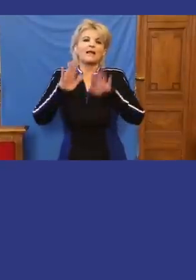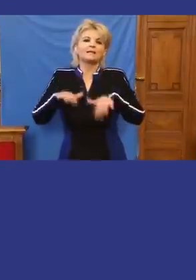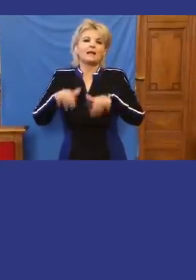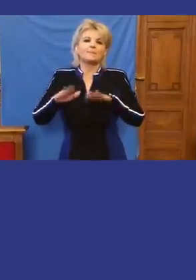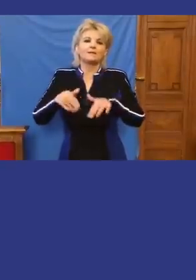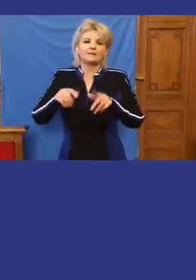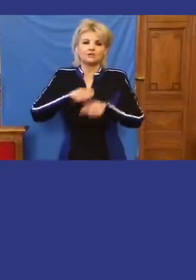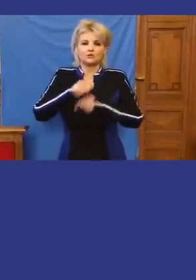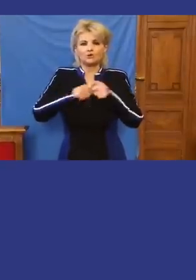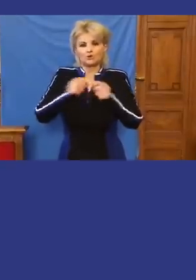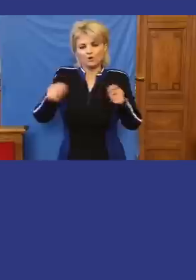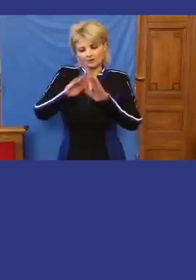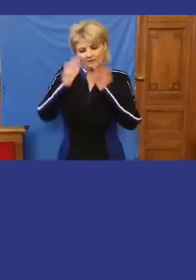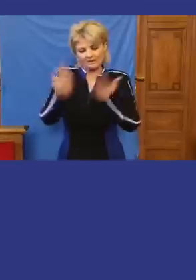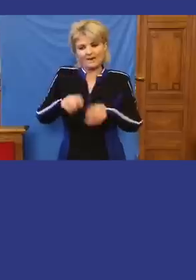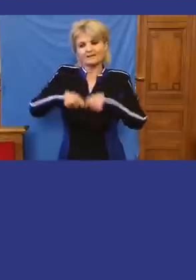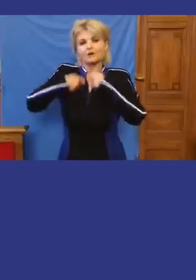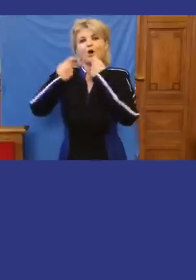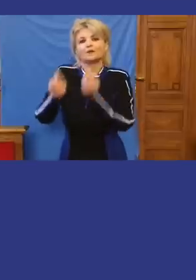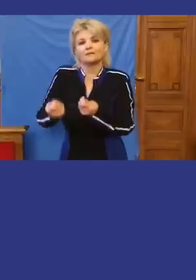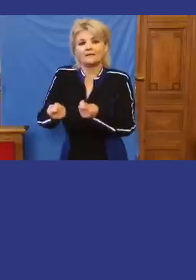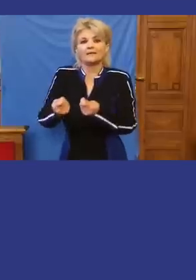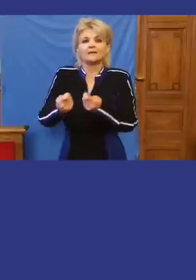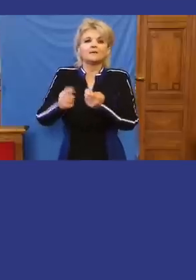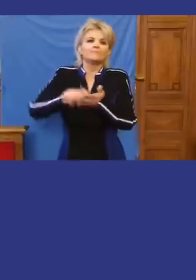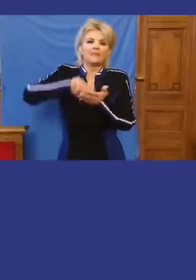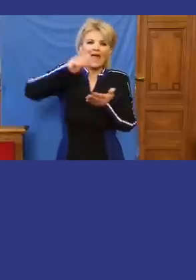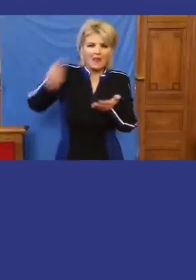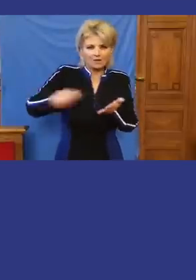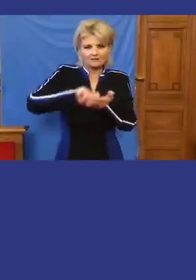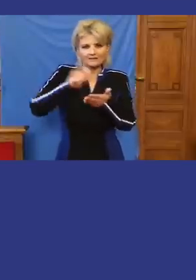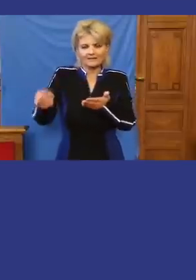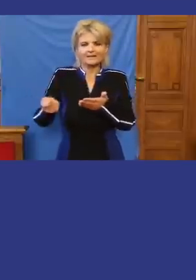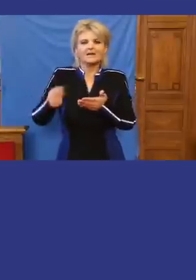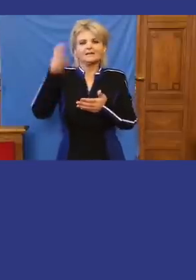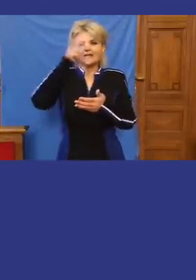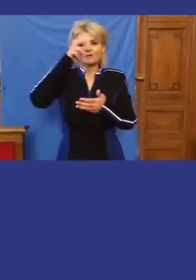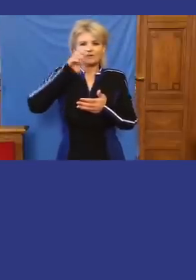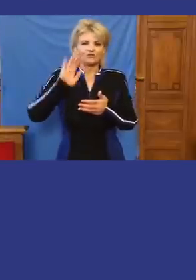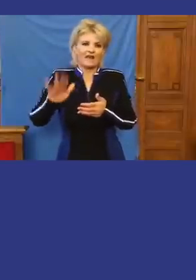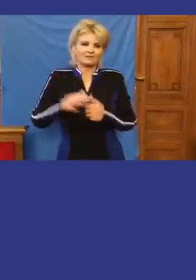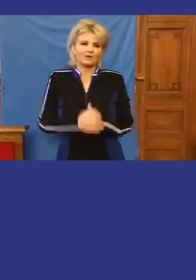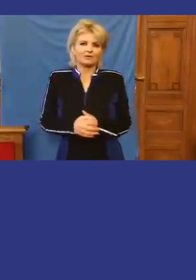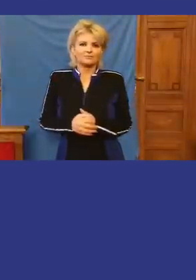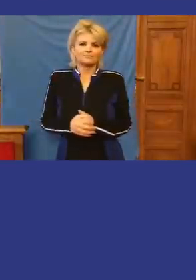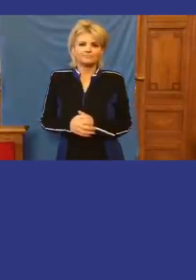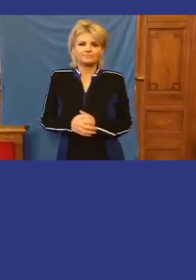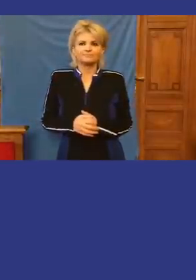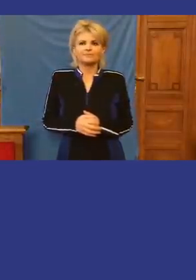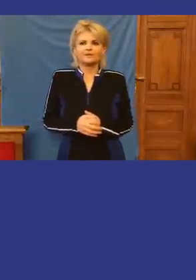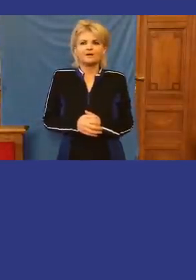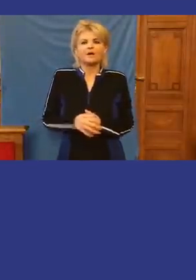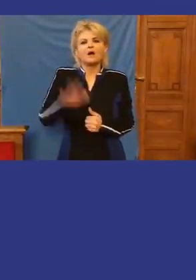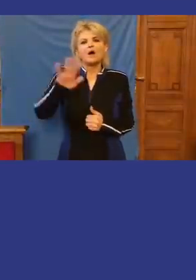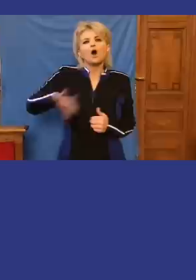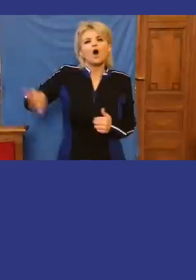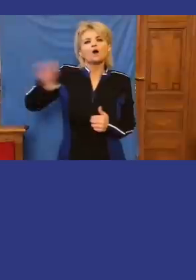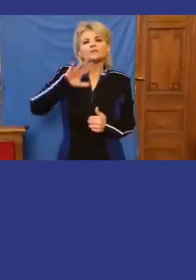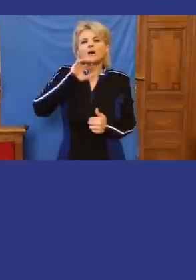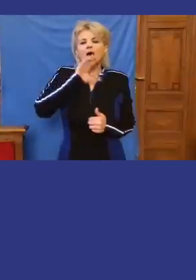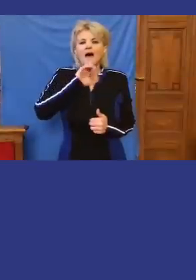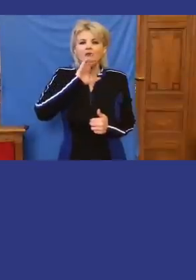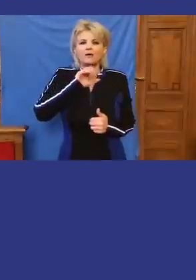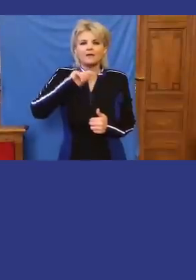kötvényeket árulni bűnözőknek és terroristáknak, kedves Fidesz. Az mekkora hazaárulás volt. Mekkora hazaárulás a magyar